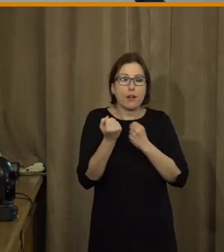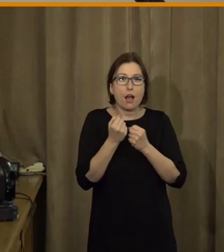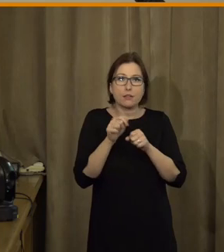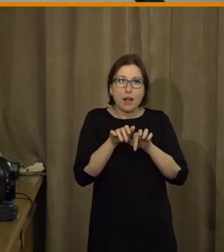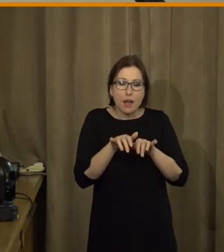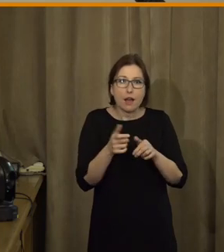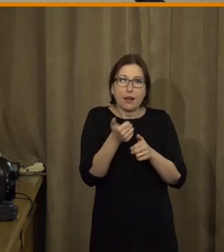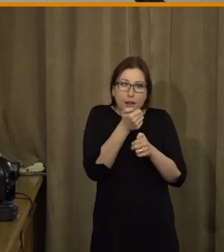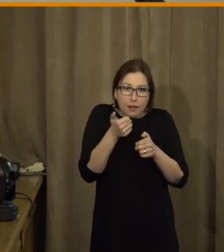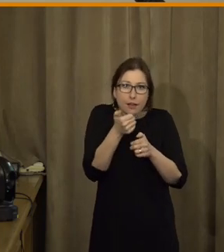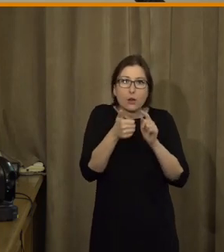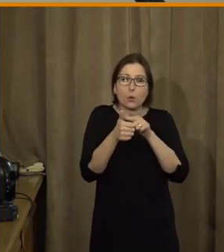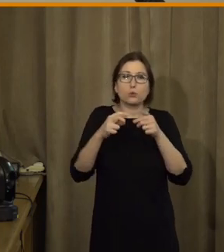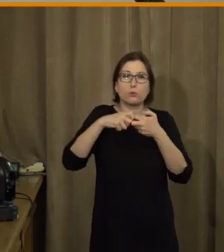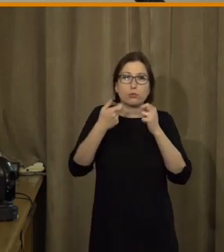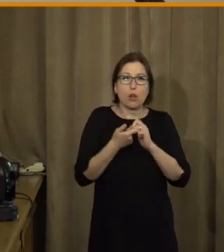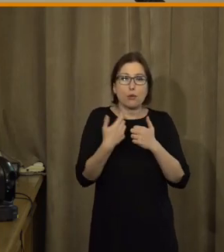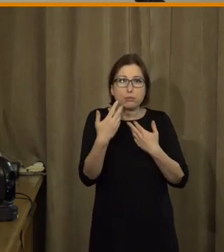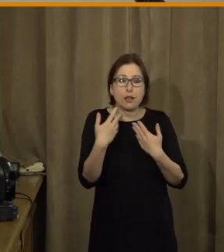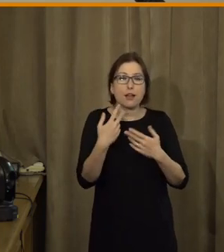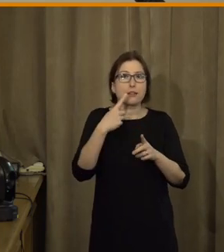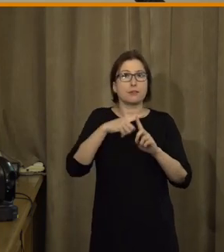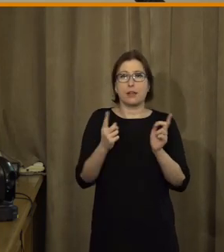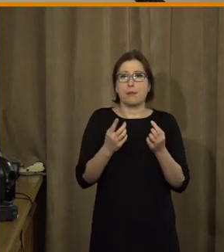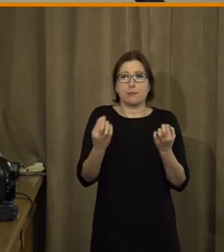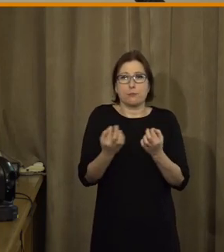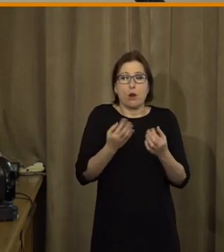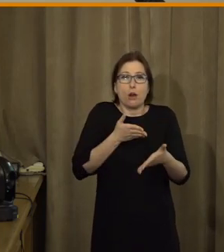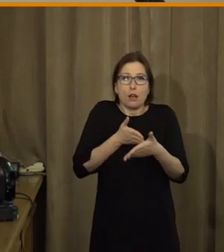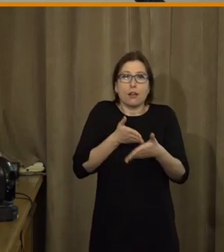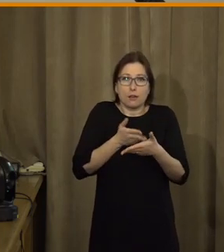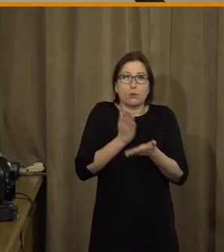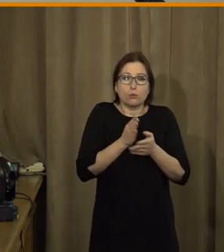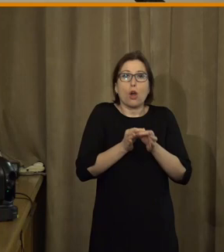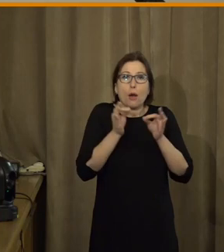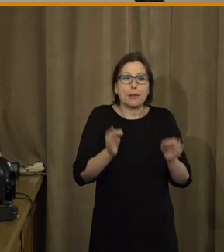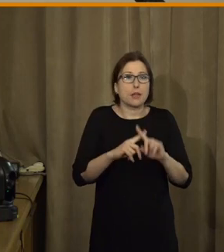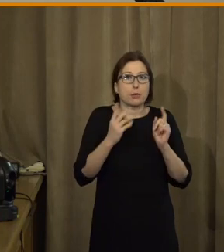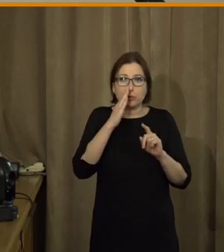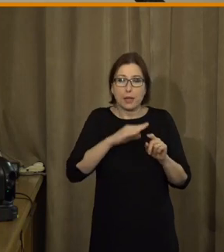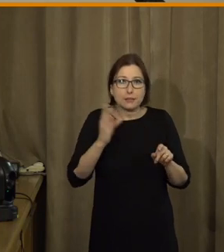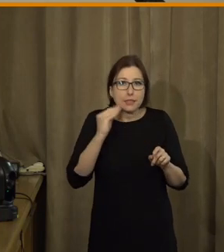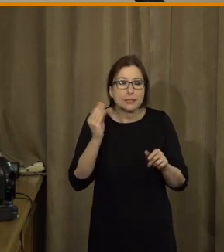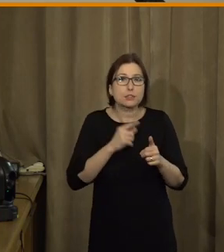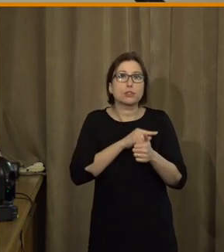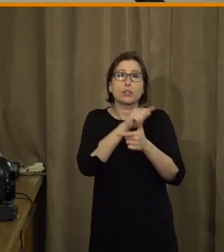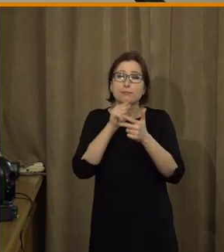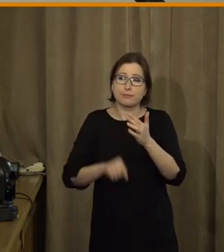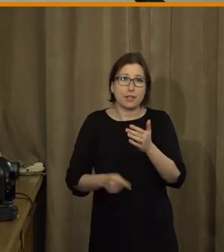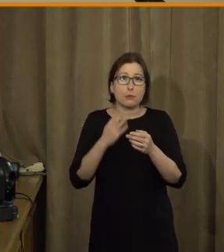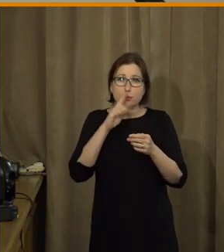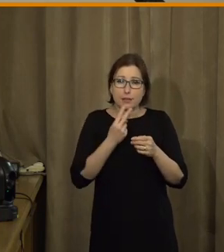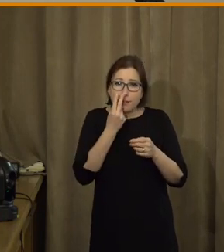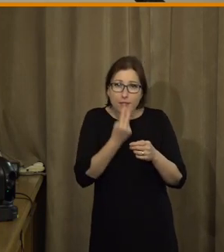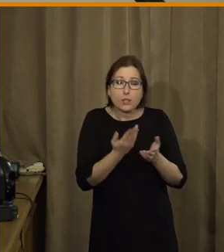pracovat s těmi jednotlivými přístroji, můžou to být různá smyslová omezení, takže samozřejmě i jako